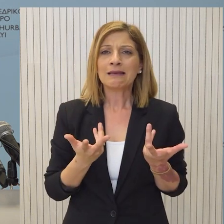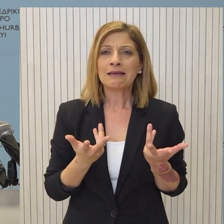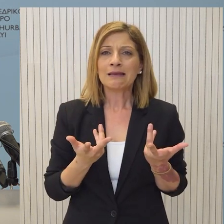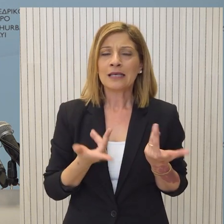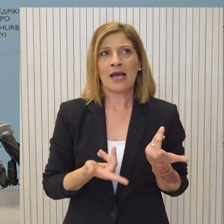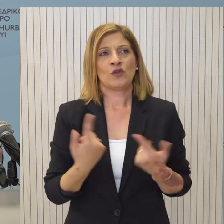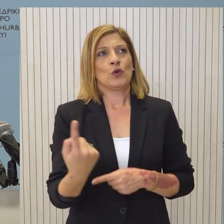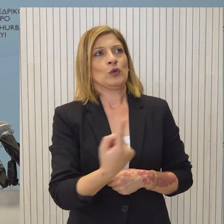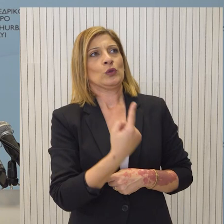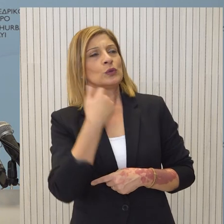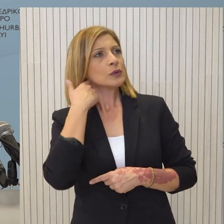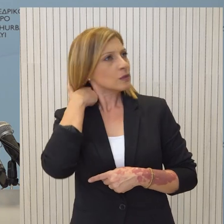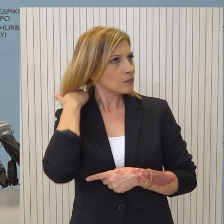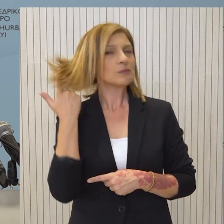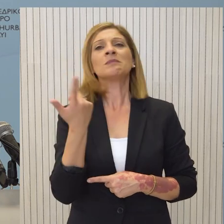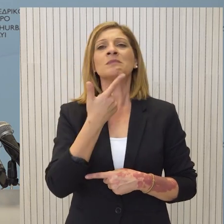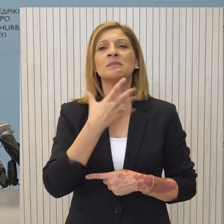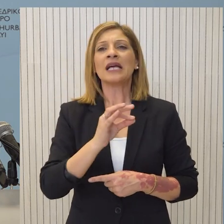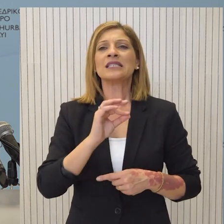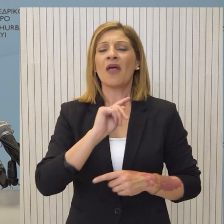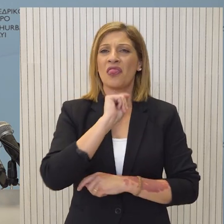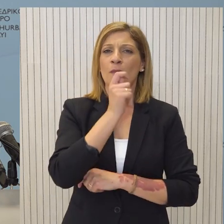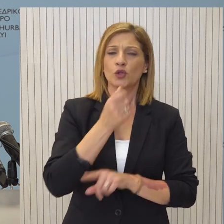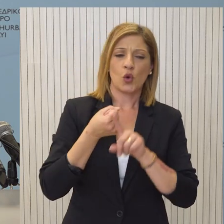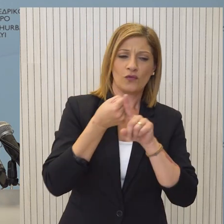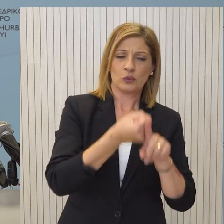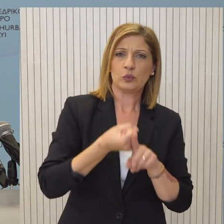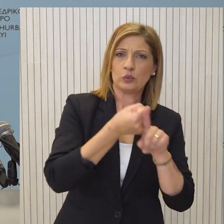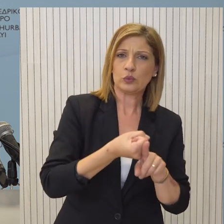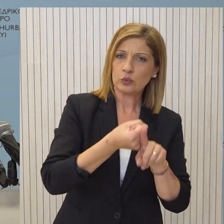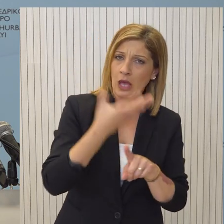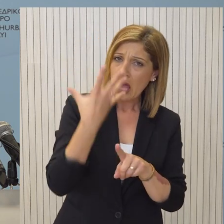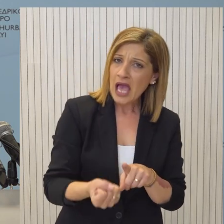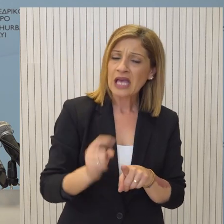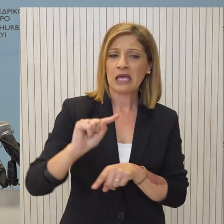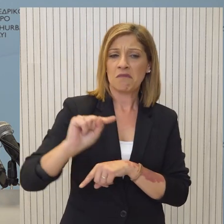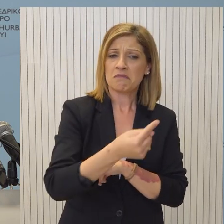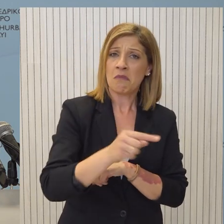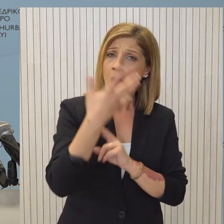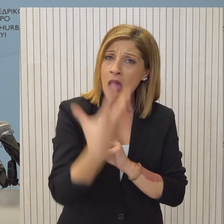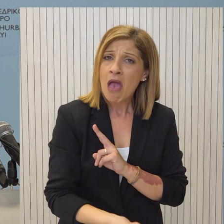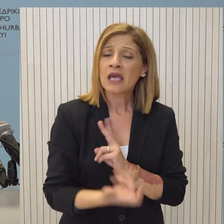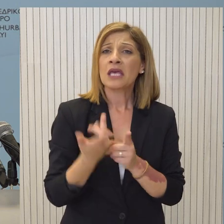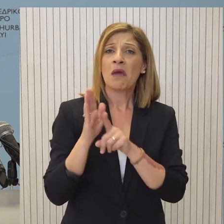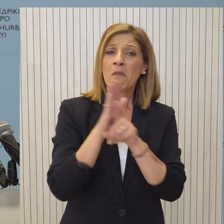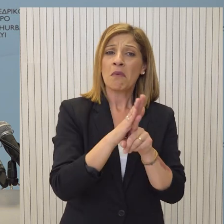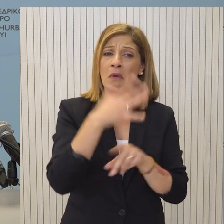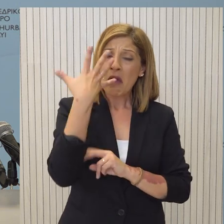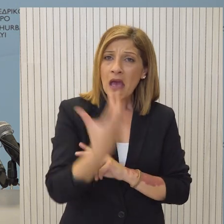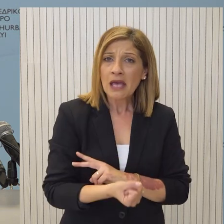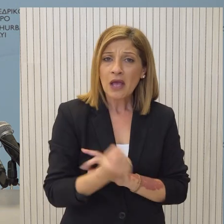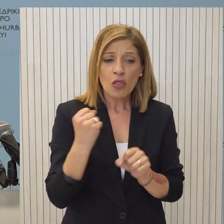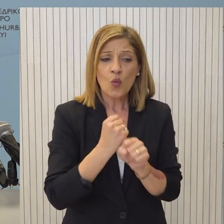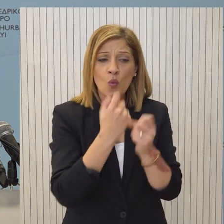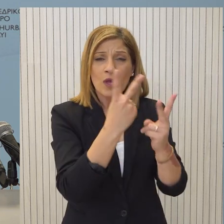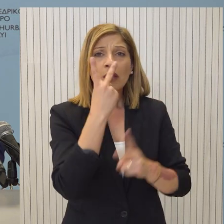που να κάνει τον δημοσιογράφο να είναι δέχτης δεχομένους πιέσεων ή εκπομισμού θα μπορούσε να πει κάποιος και να περιορίζει στην ουσία την